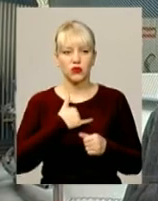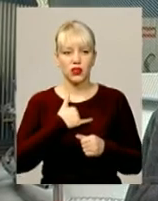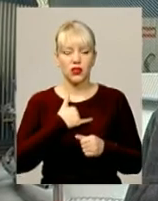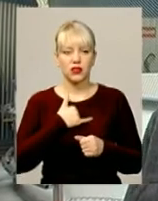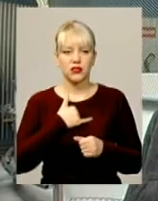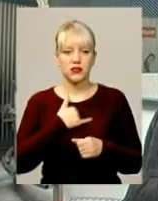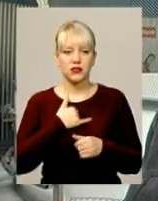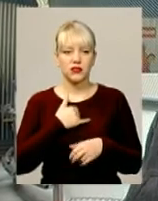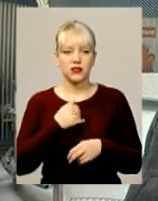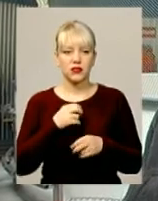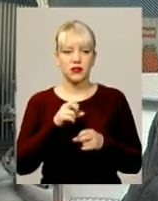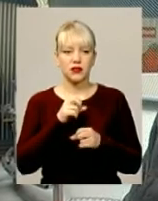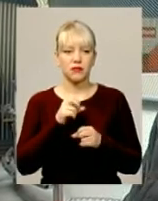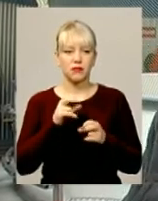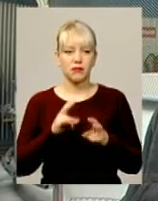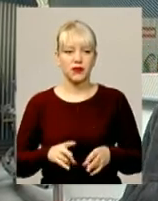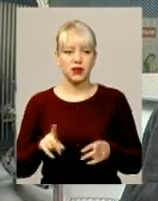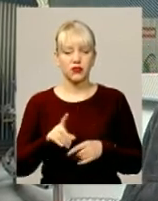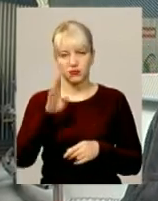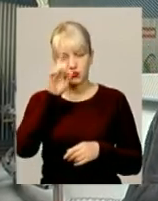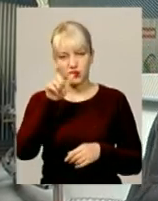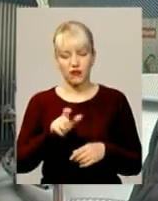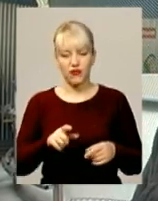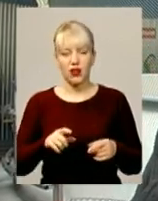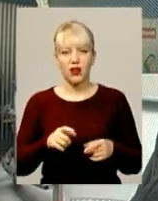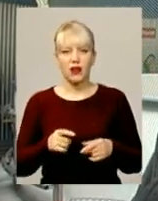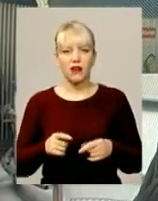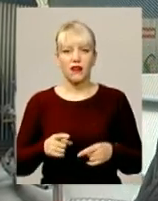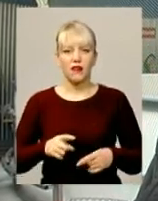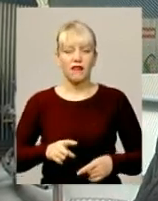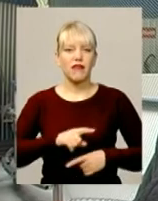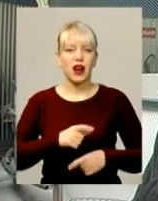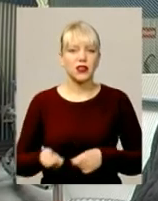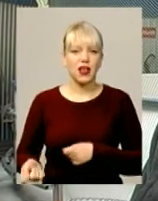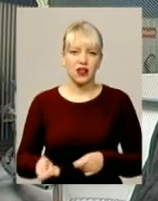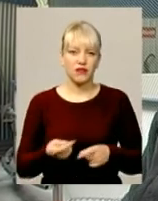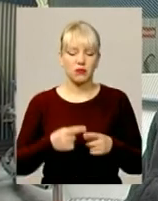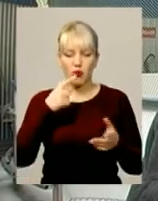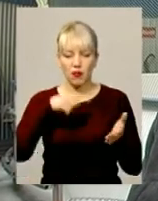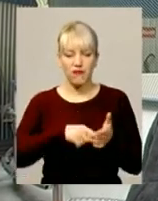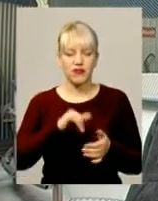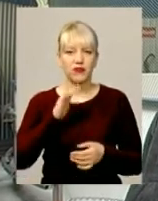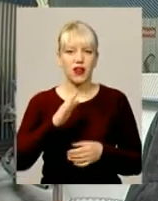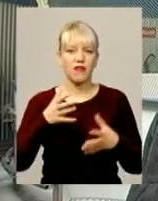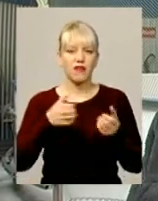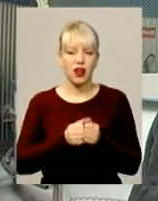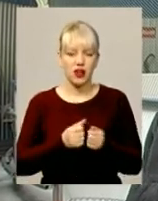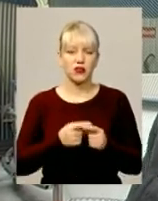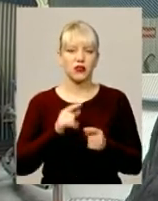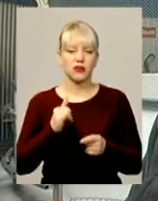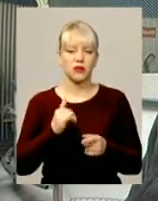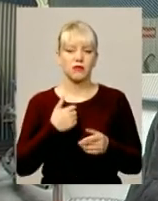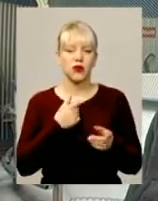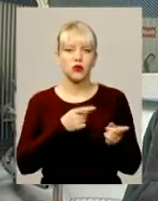проблеми. У нас з воротар попав аварію, серйозно. Покалічений, цілий рік лікувався. Зараз ми орендуємо воротаря.